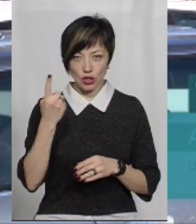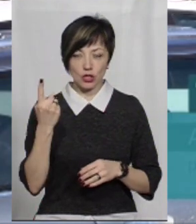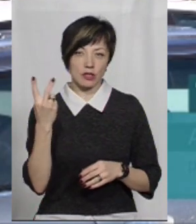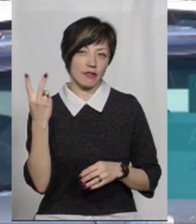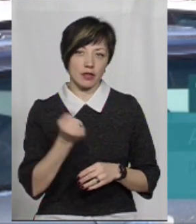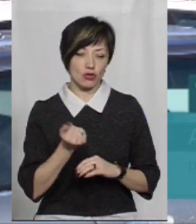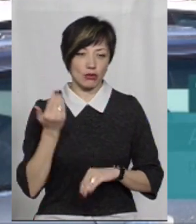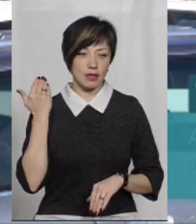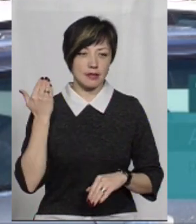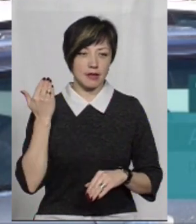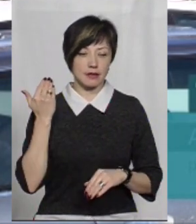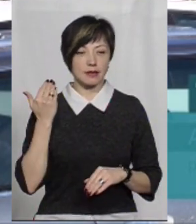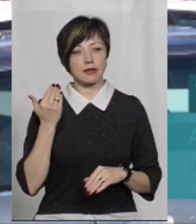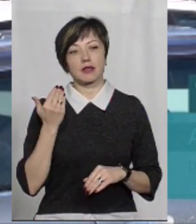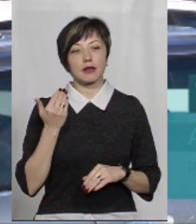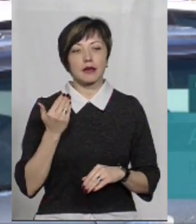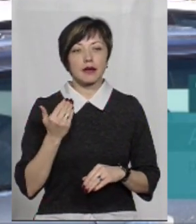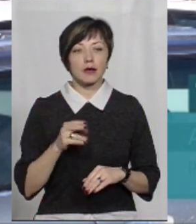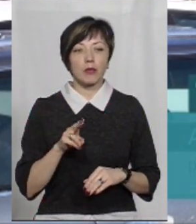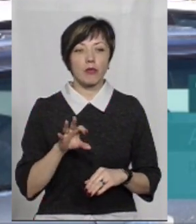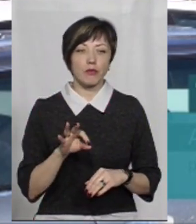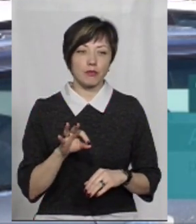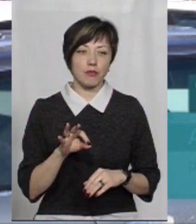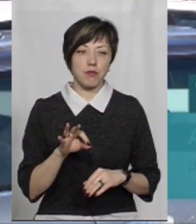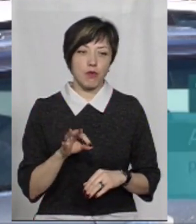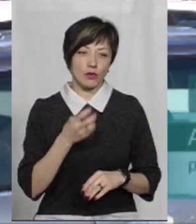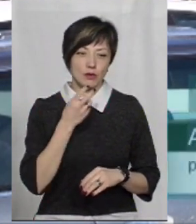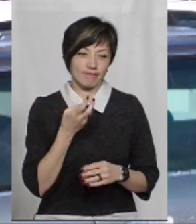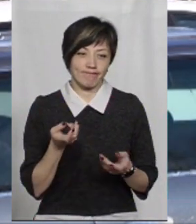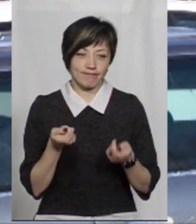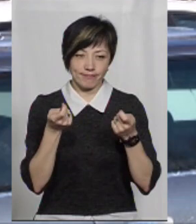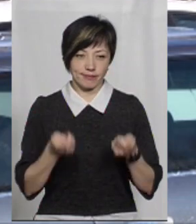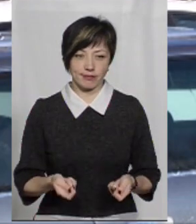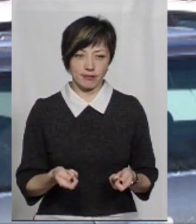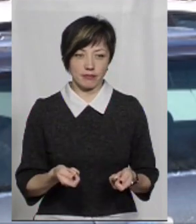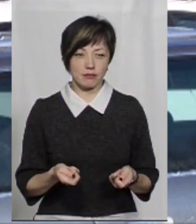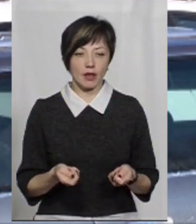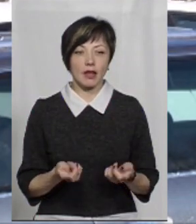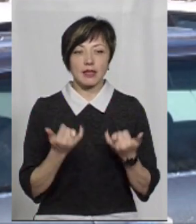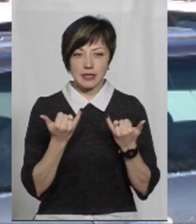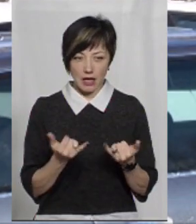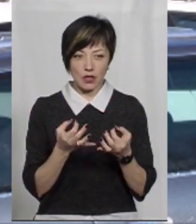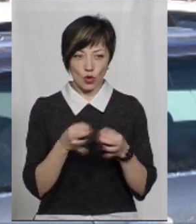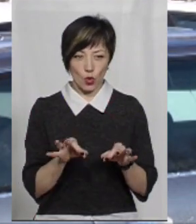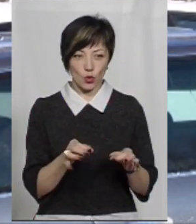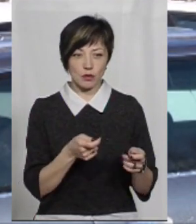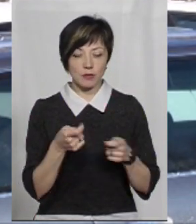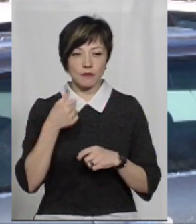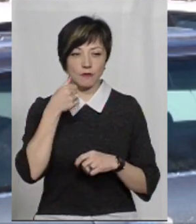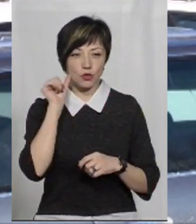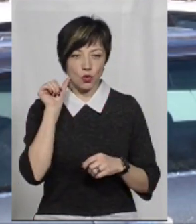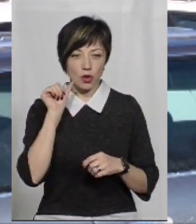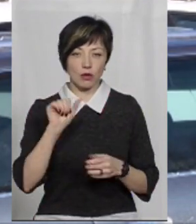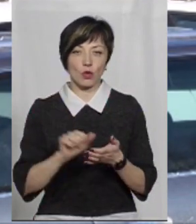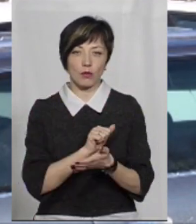-два назад. Можна сказати, по смішній ціні. Це ви зараз її розмитнюєте? Так, я її вчора розмитнив